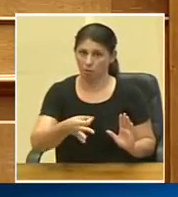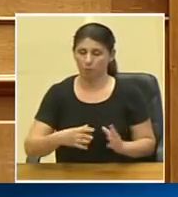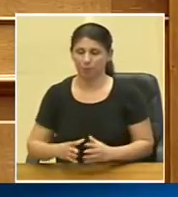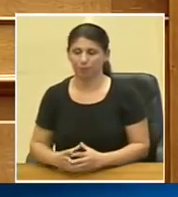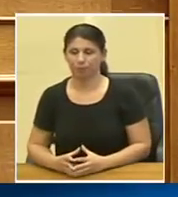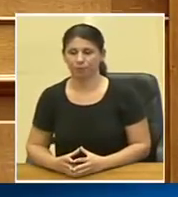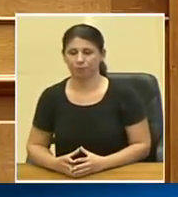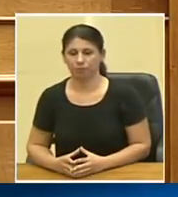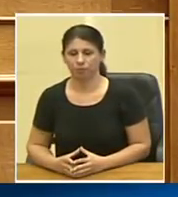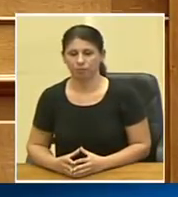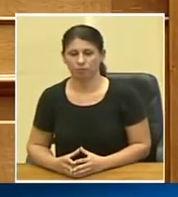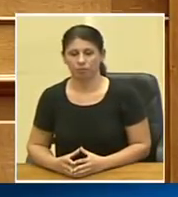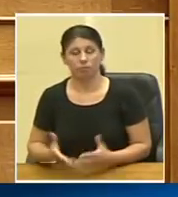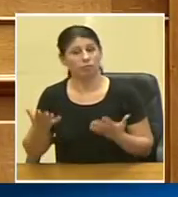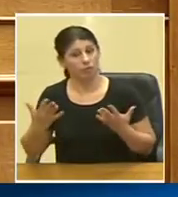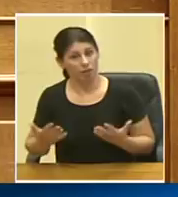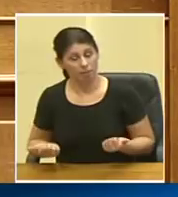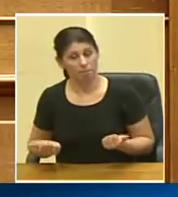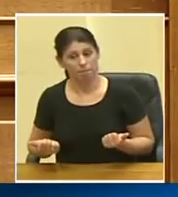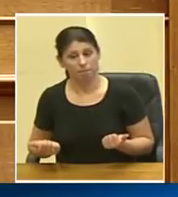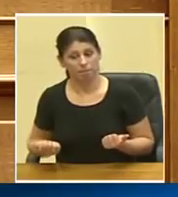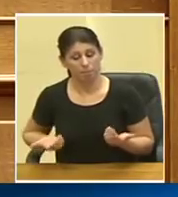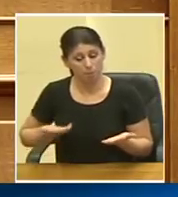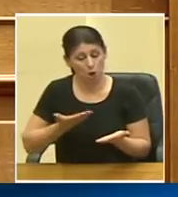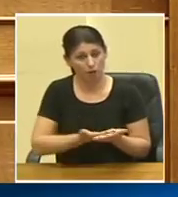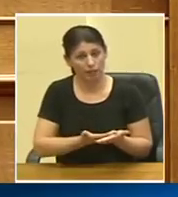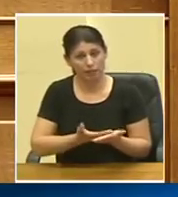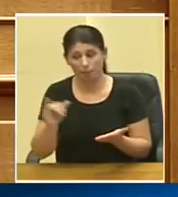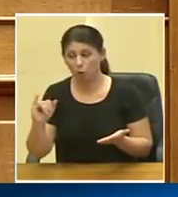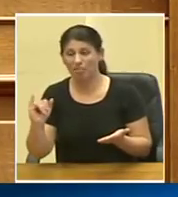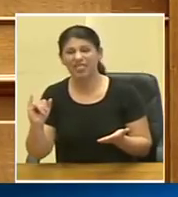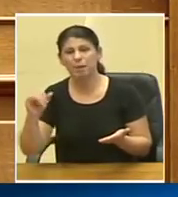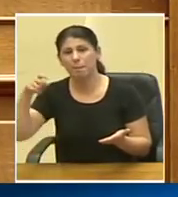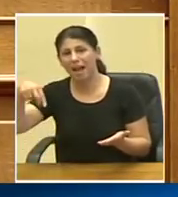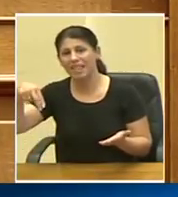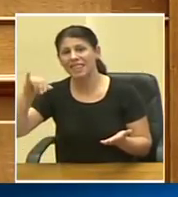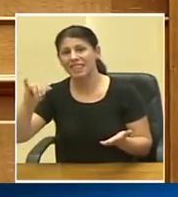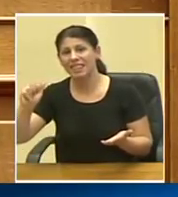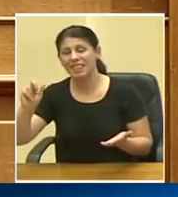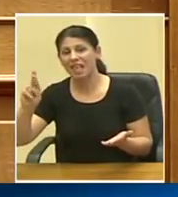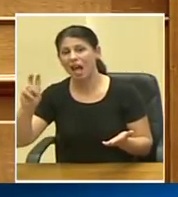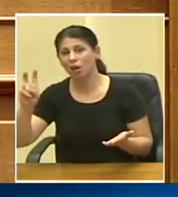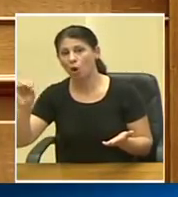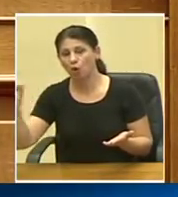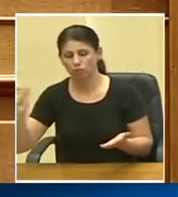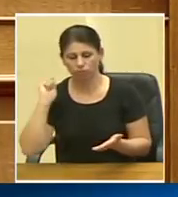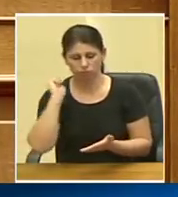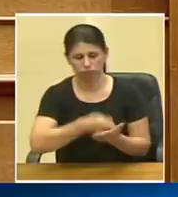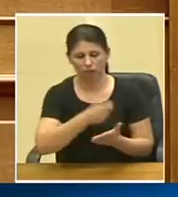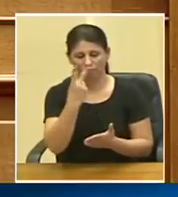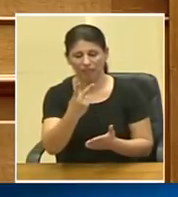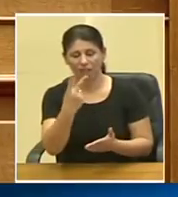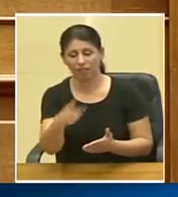ότι η υπαρχική πρόταση από το Ίδρυμα Νιάρχος ήταν να δώσει 200 εκατομμύρια ευρώ για να